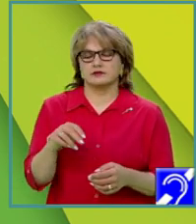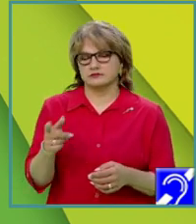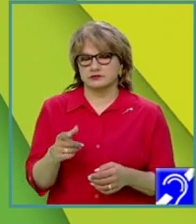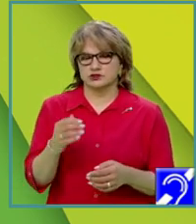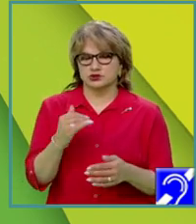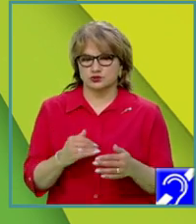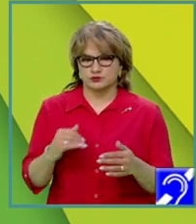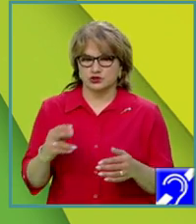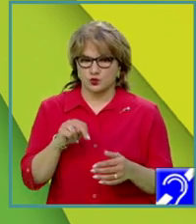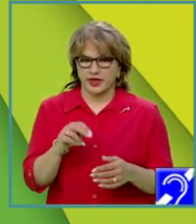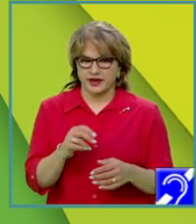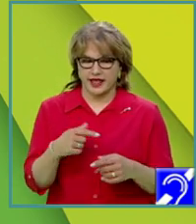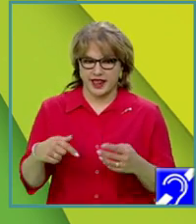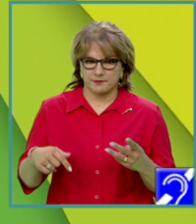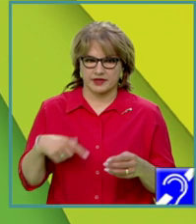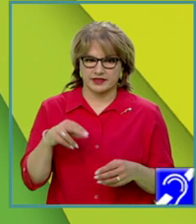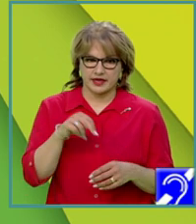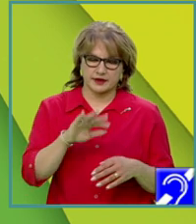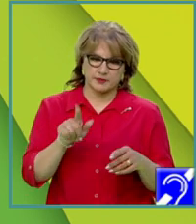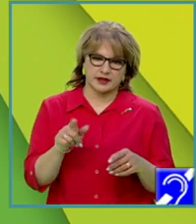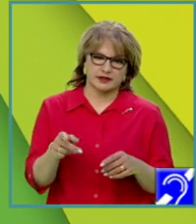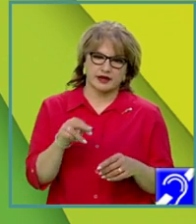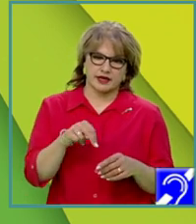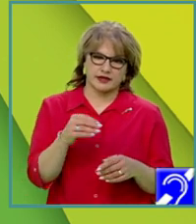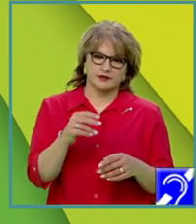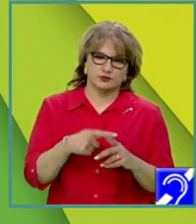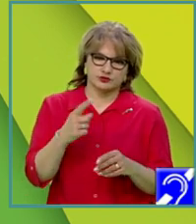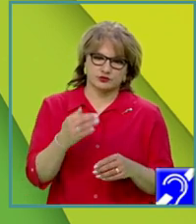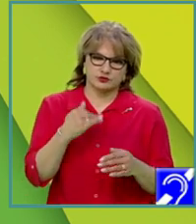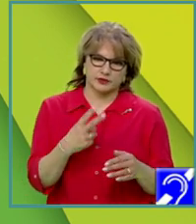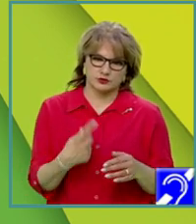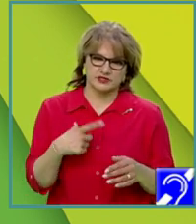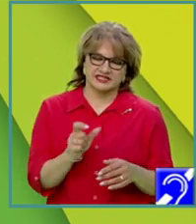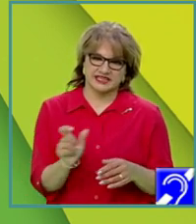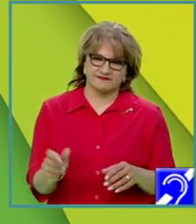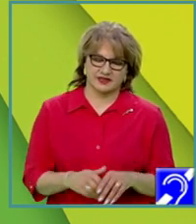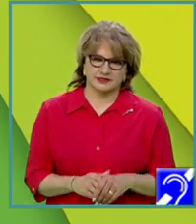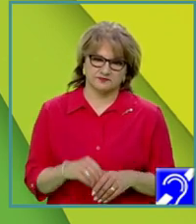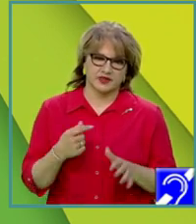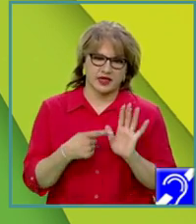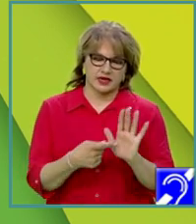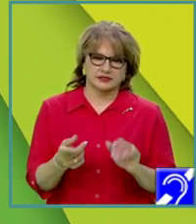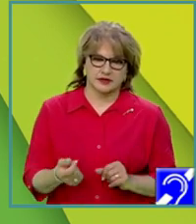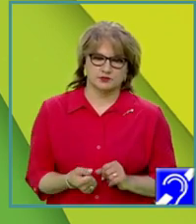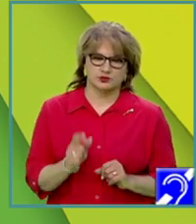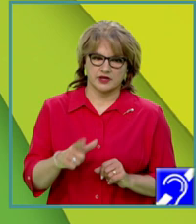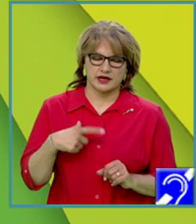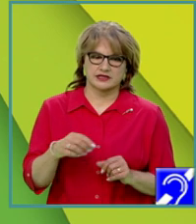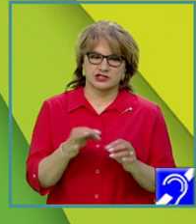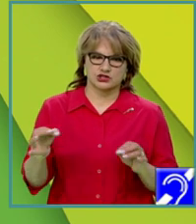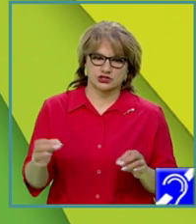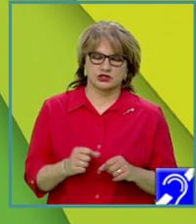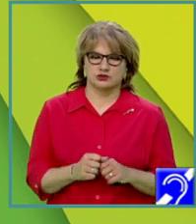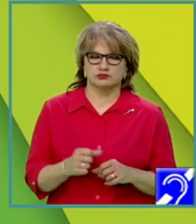ale unui șir cu N elemente, N pe lângă N plus 1 supra 2 sunt secvențe. De exemplu, dacă avem șirul finit